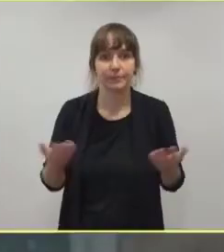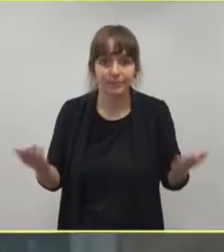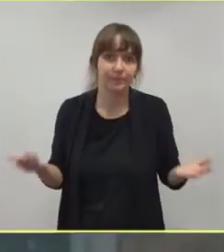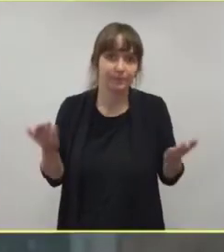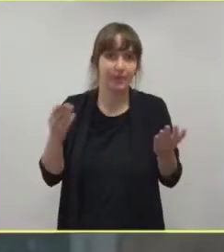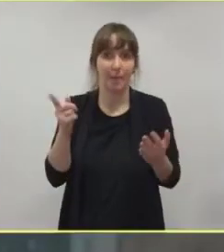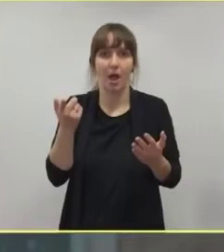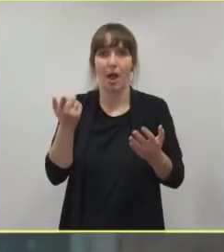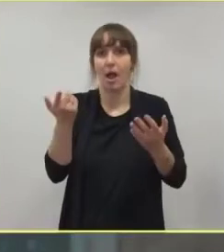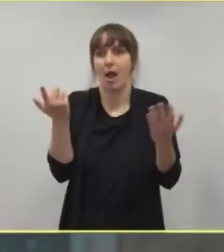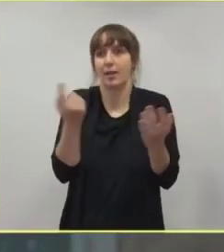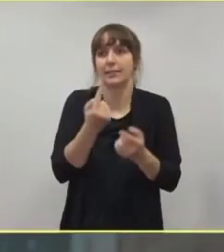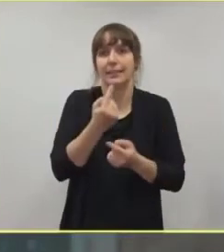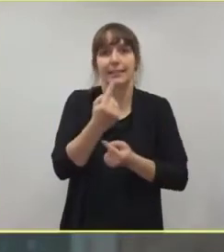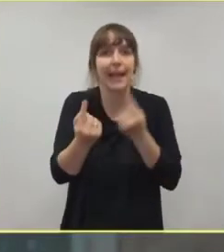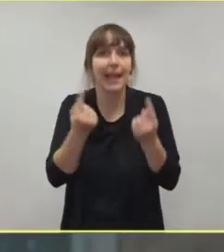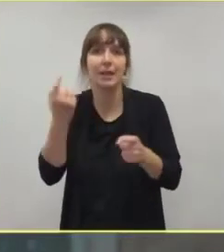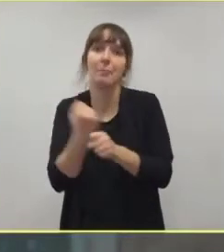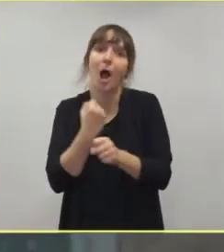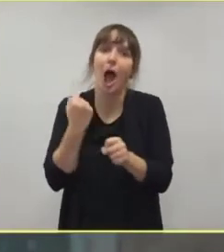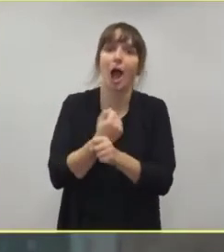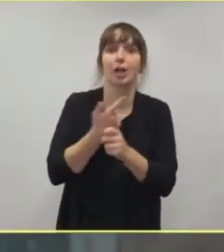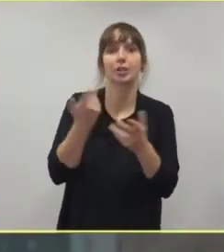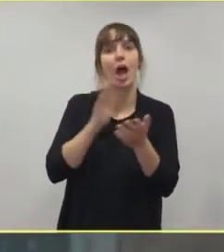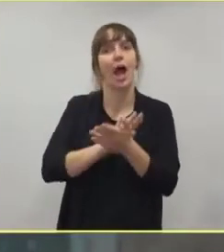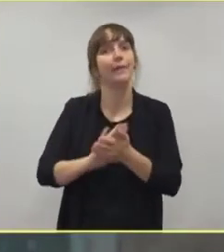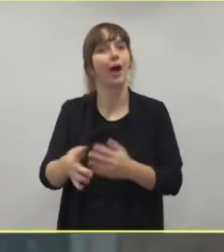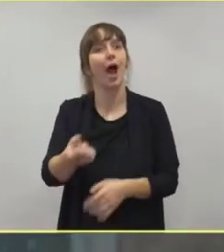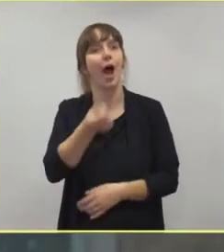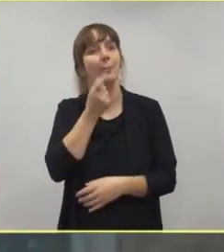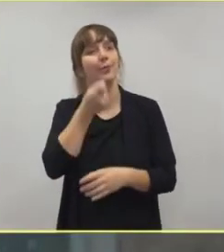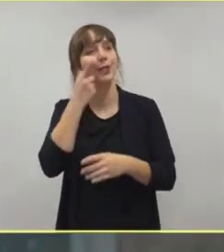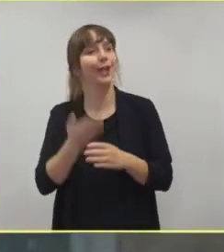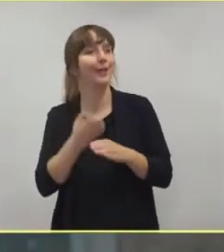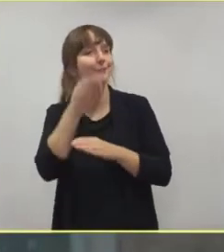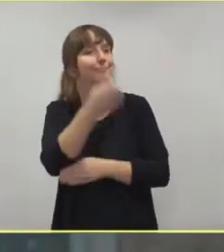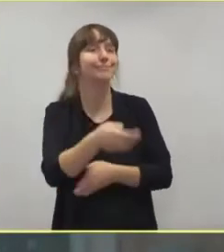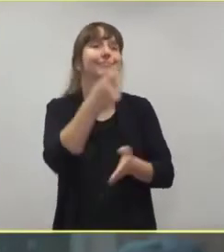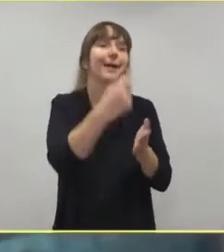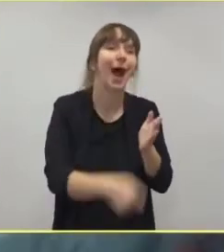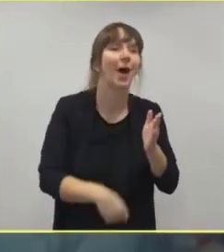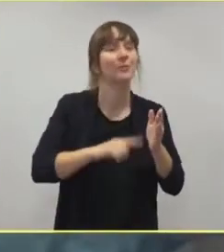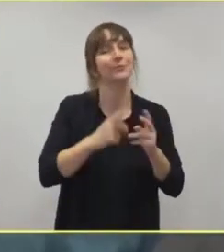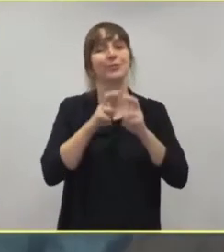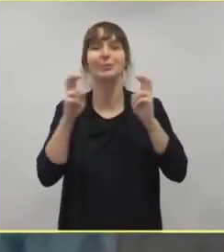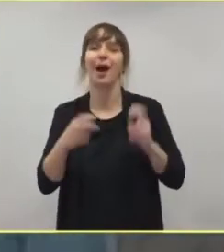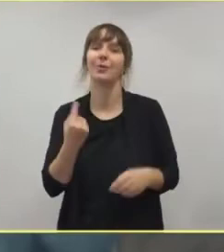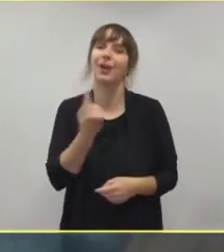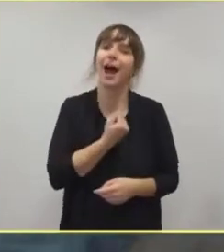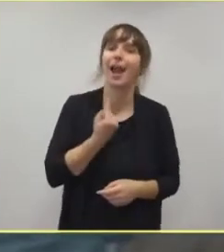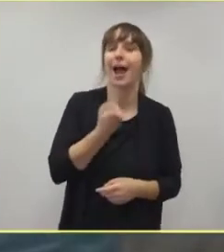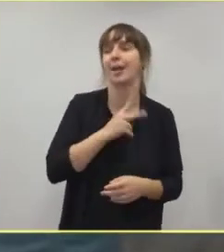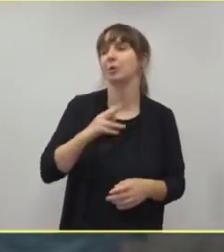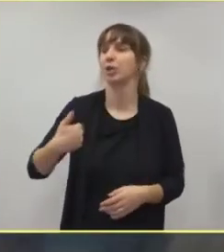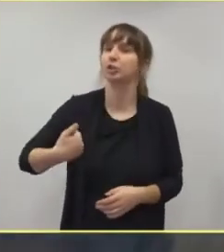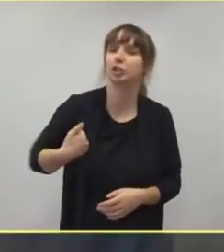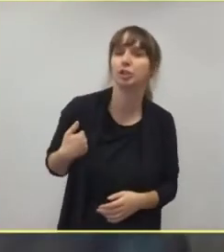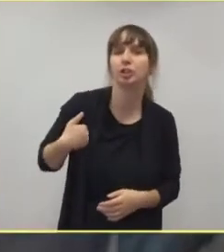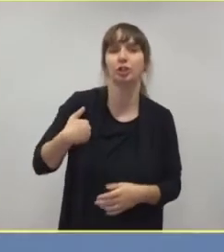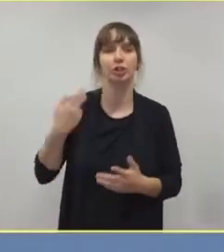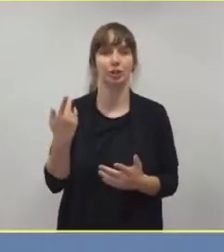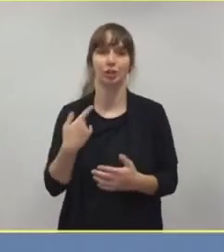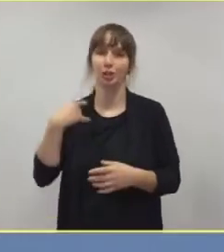jeder machen. Und das kann man auch nicht einfach in der Apotheke kaufen und zu Hause an sich selber machen oder die Ehefrau beim Ehemann und